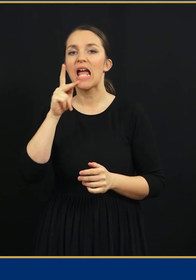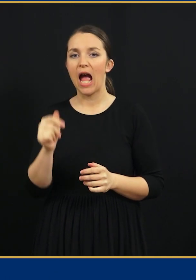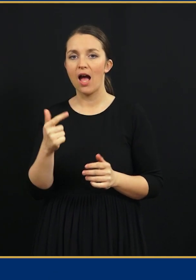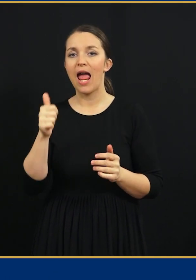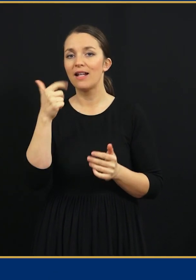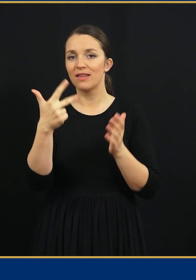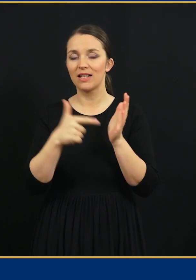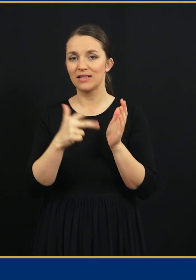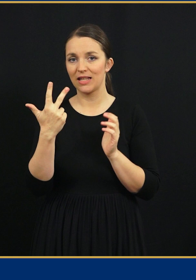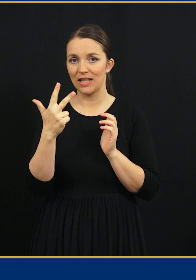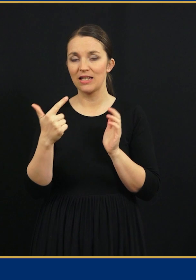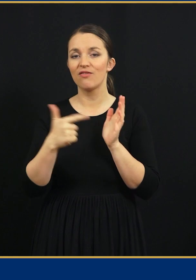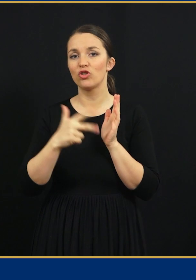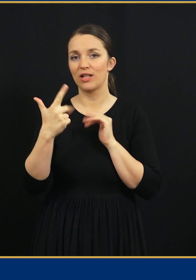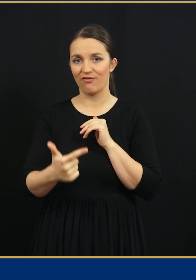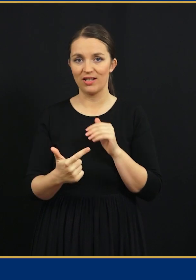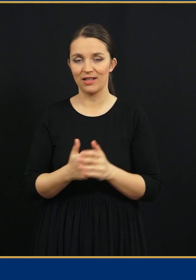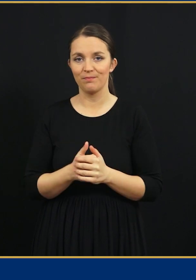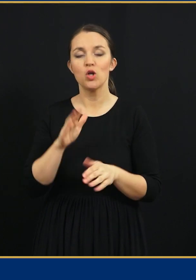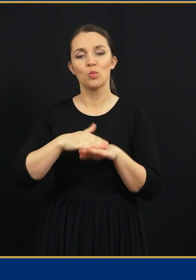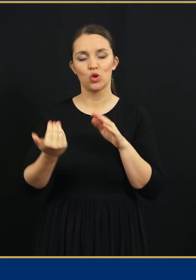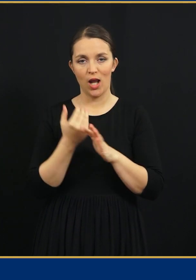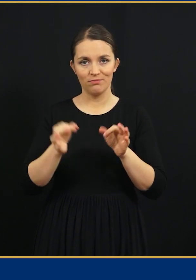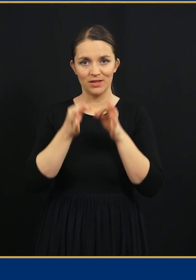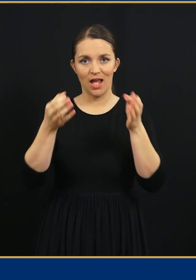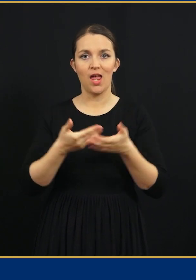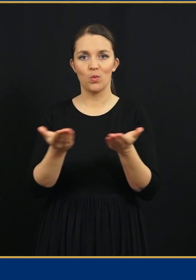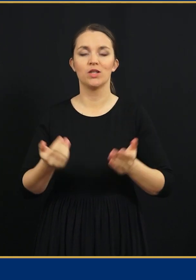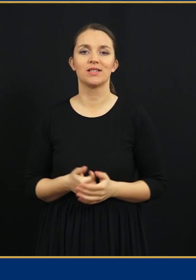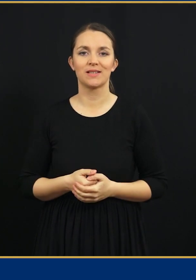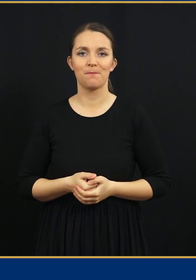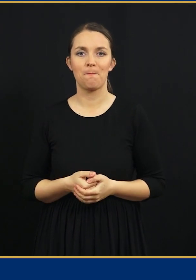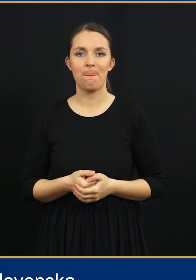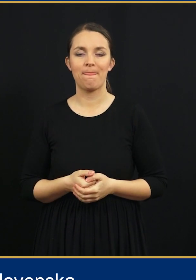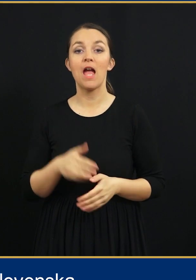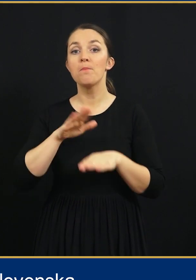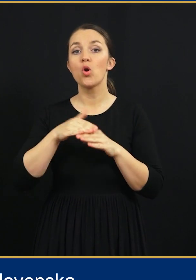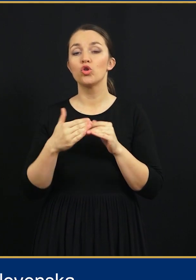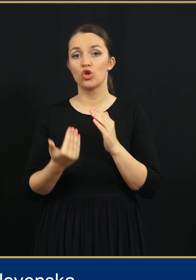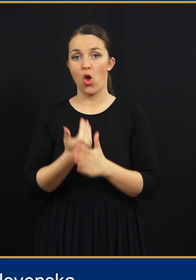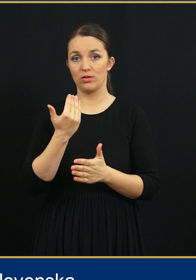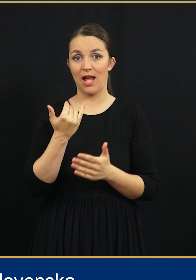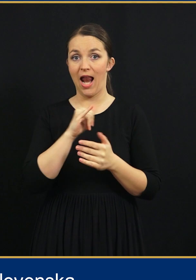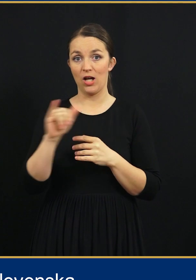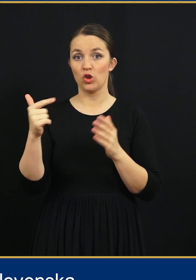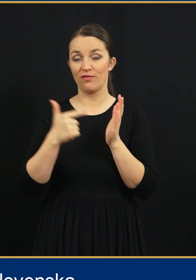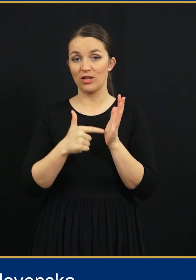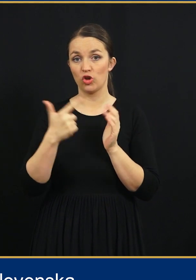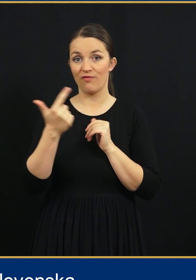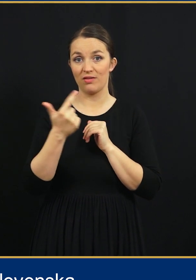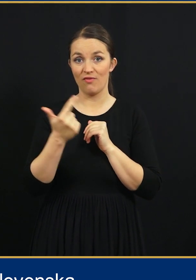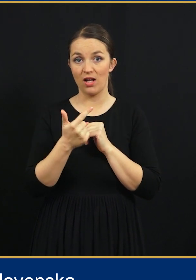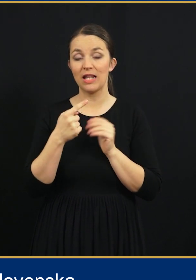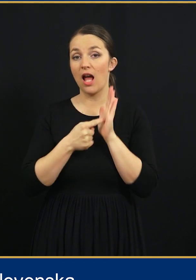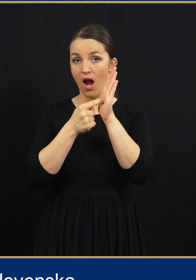NN 33.2023 sporočila za javnost. Poročilo za leto 2022